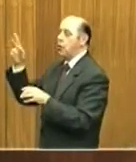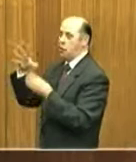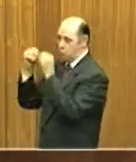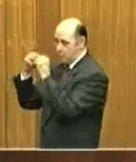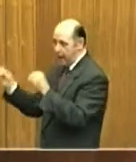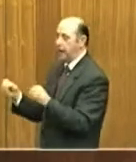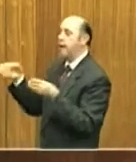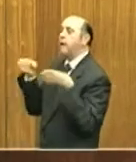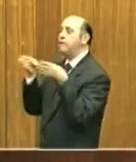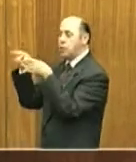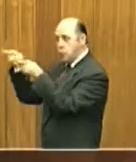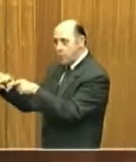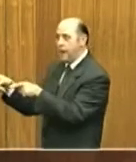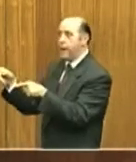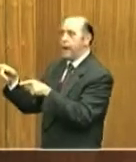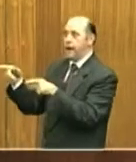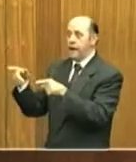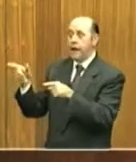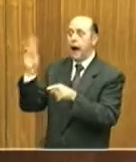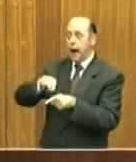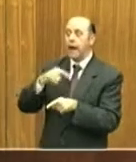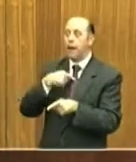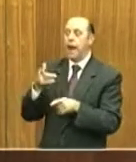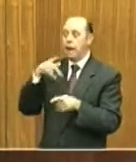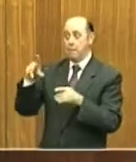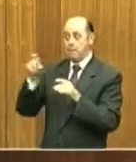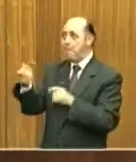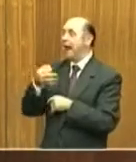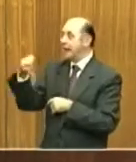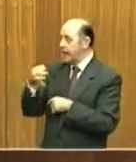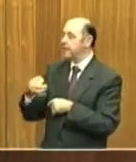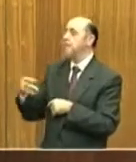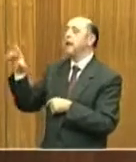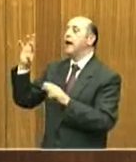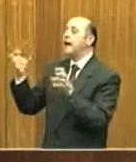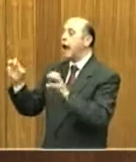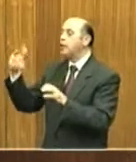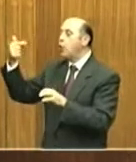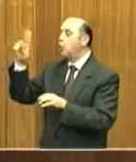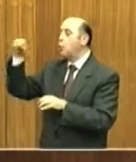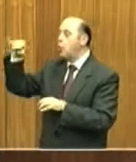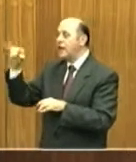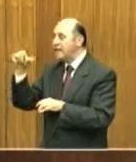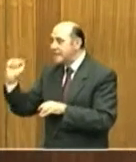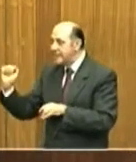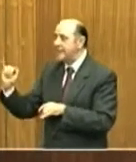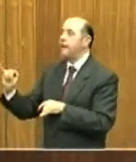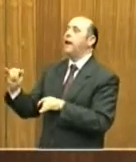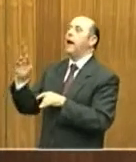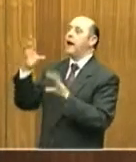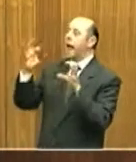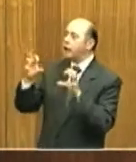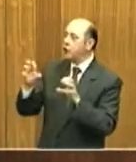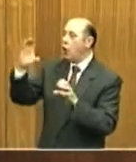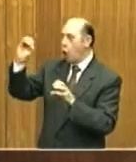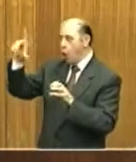radiotelevisione albanese e quella maltese. Radio Tunisi, che è un canale di trasmissione nella nostra lingua, Radio Colonia, che trasmette